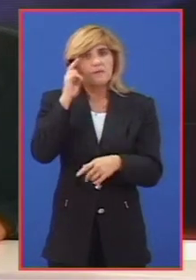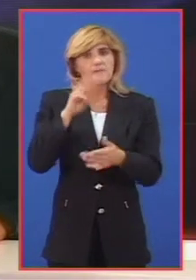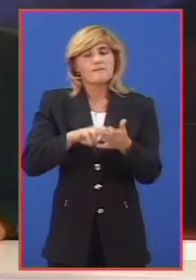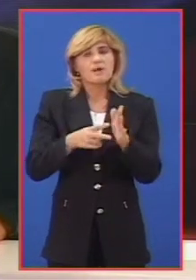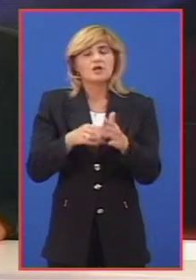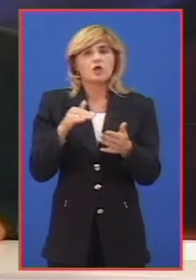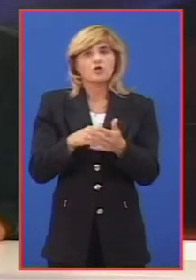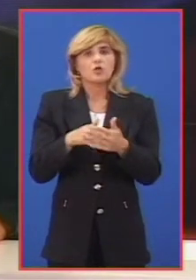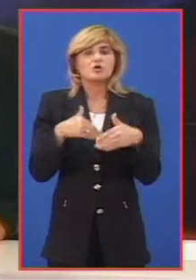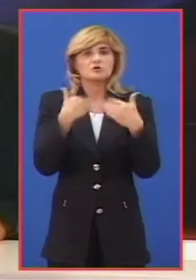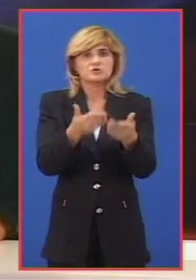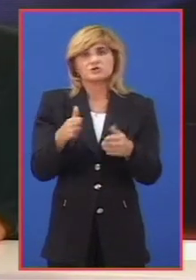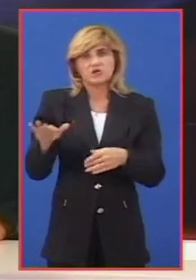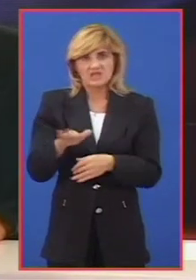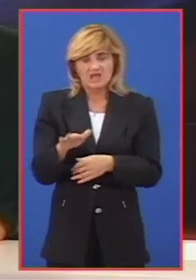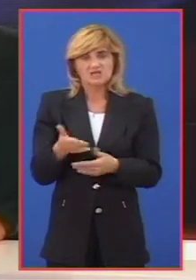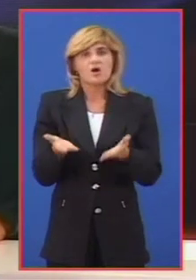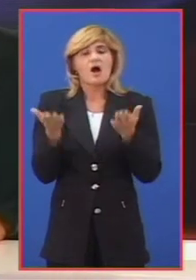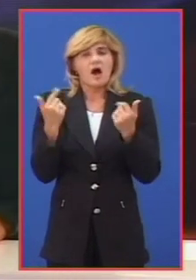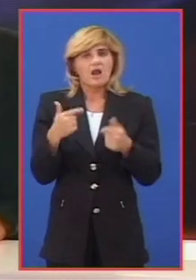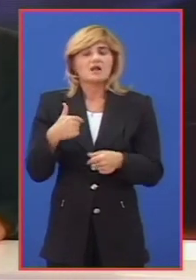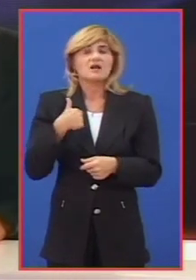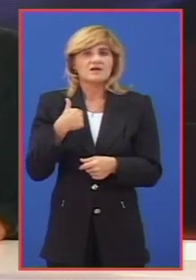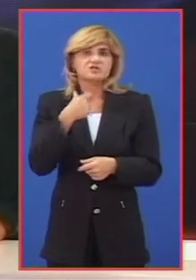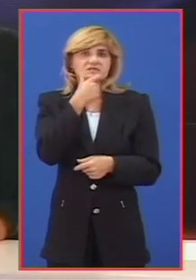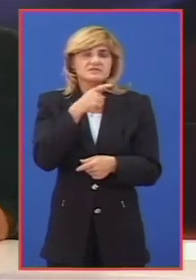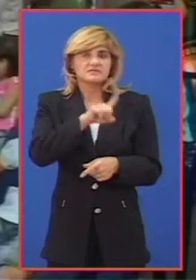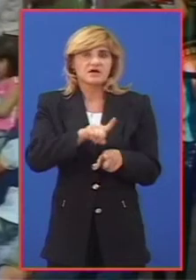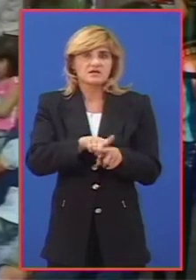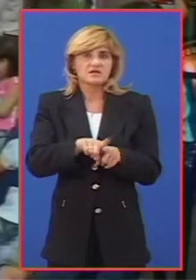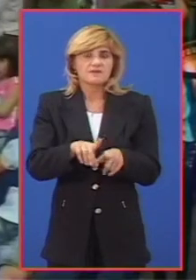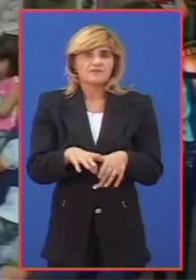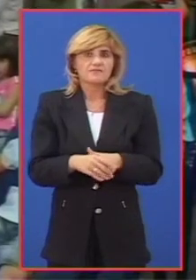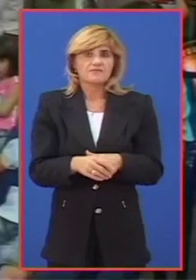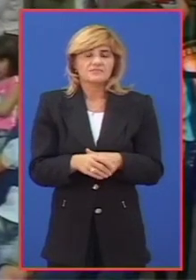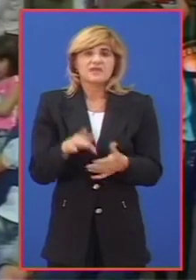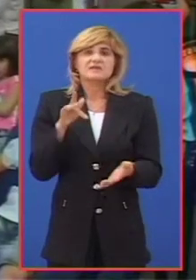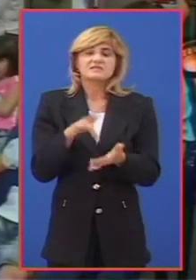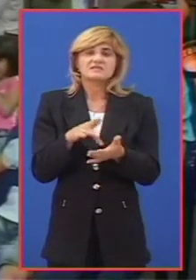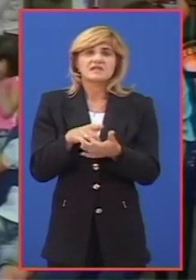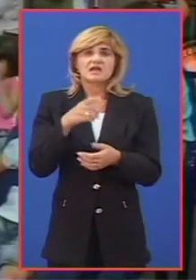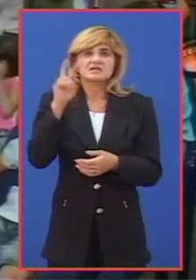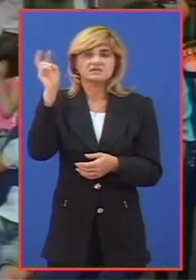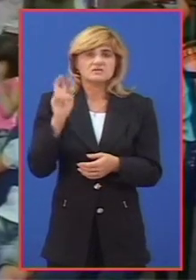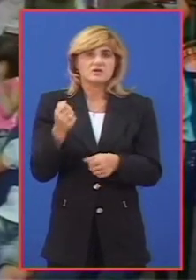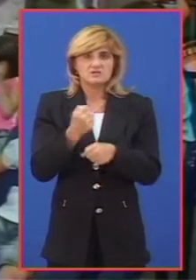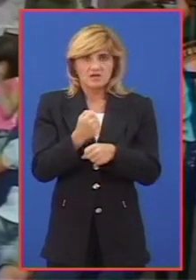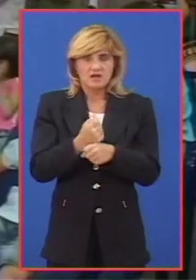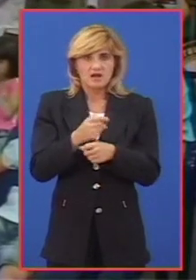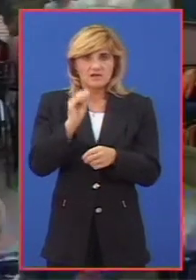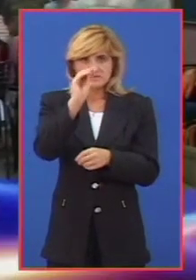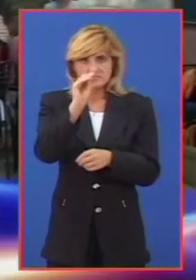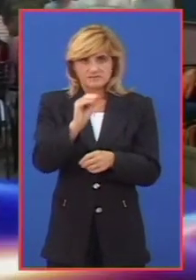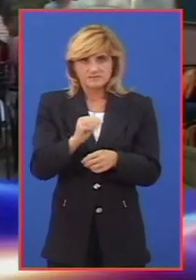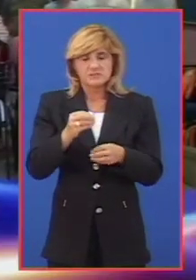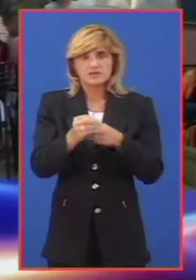humanitarnih akcija za decu, ali i naše najstarije su građane. Centar za socijalni rad sačinio je spiseh onih